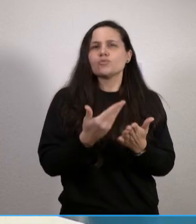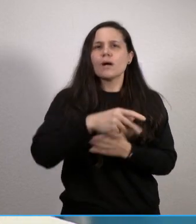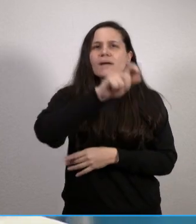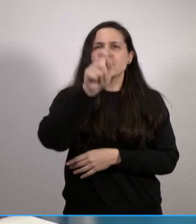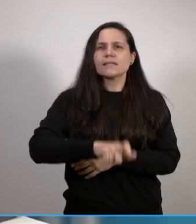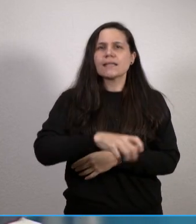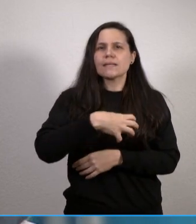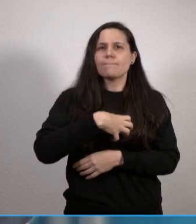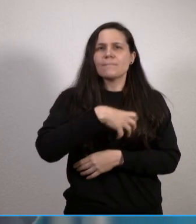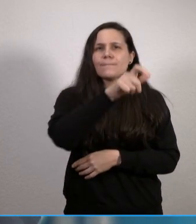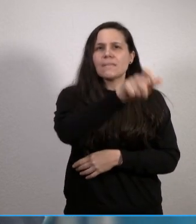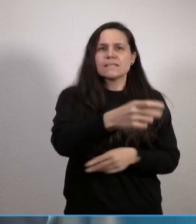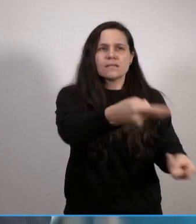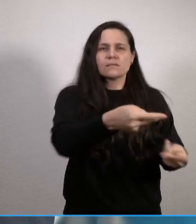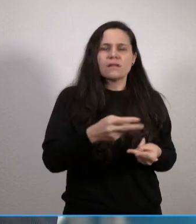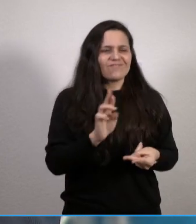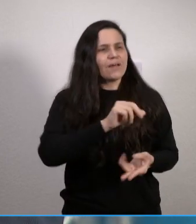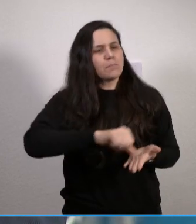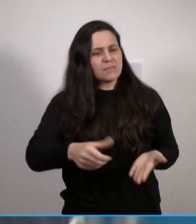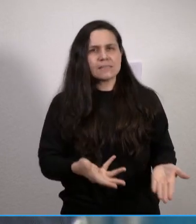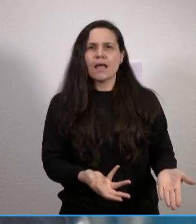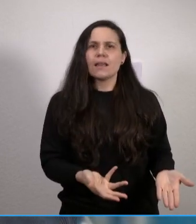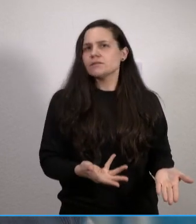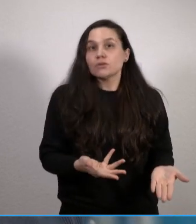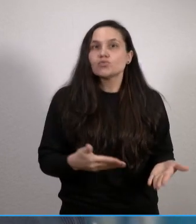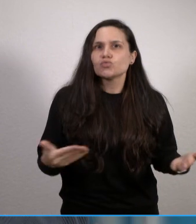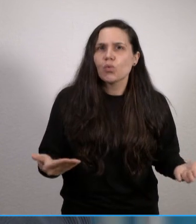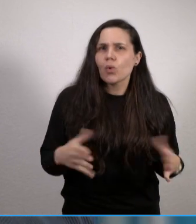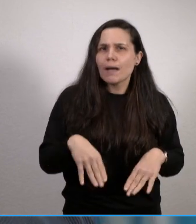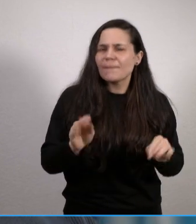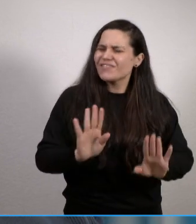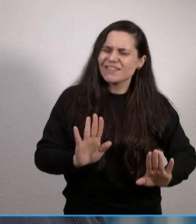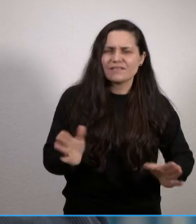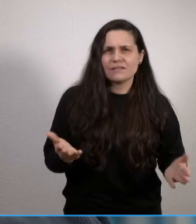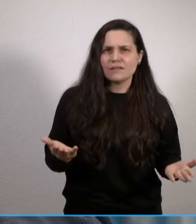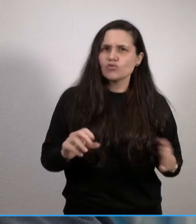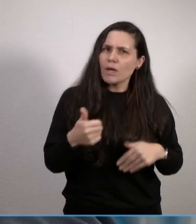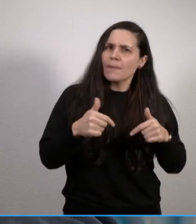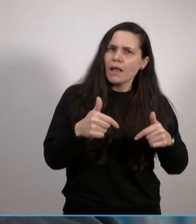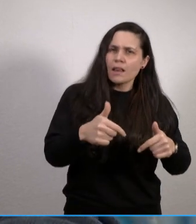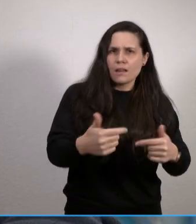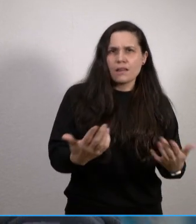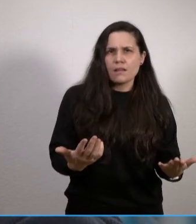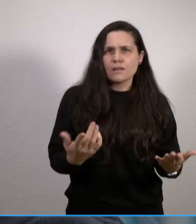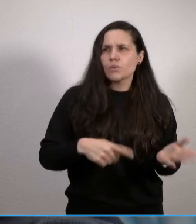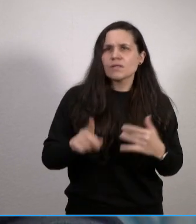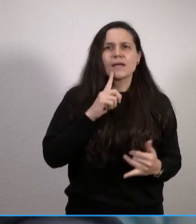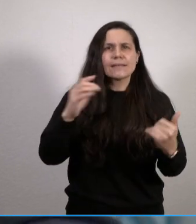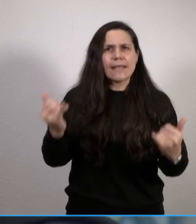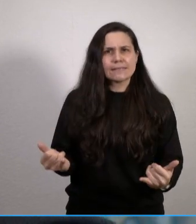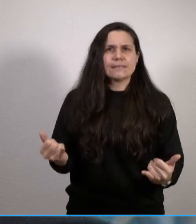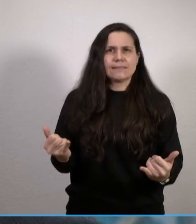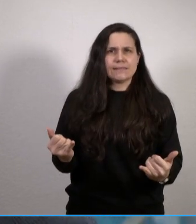deren Behandlung hier finanziert wird, wenn sie intensivmedizinisch mit ECMO behandelt werden mussten. Und ich denke, die Frage wird sich auch nicht bei der